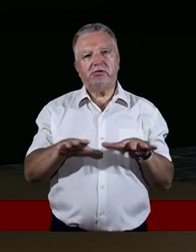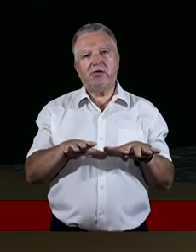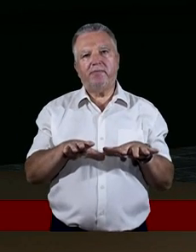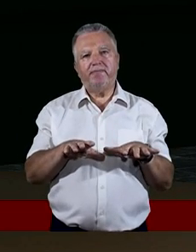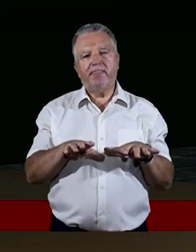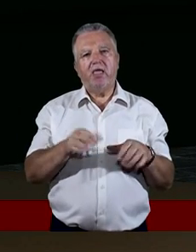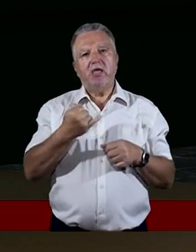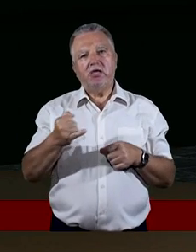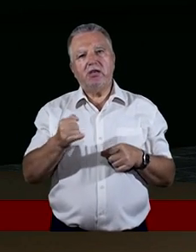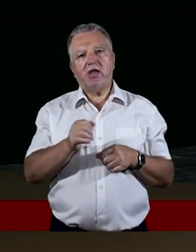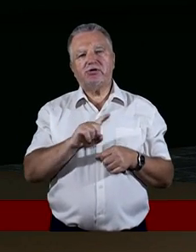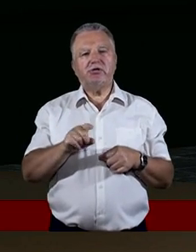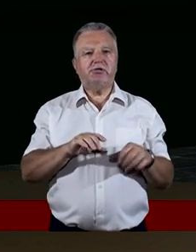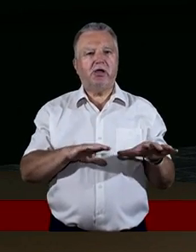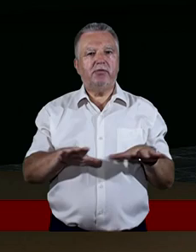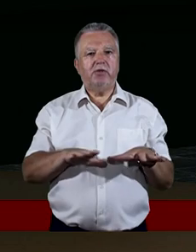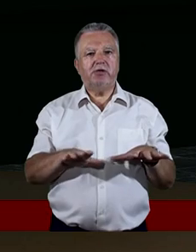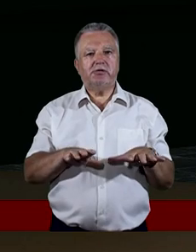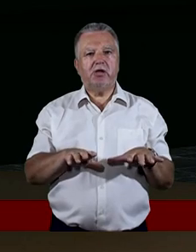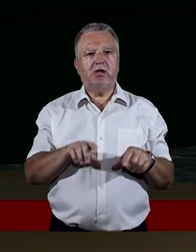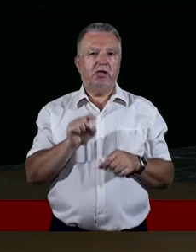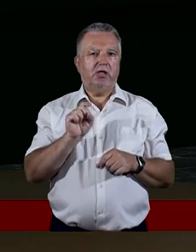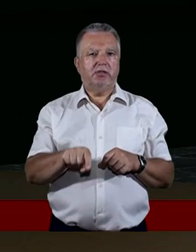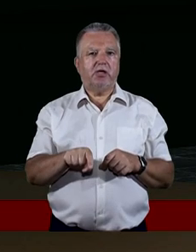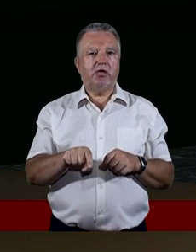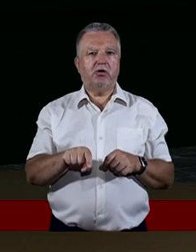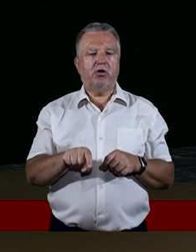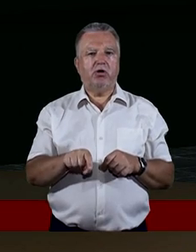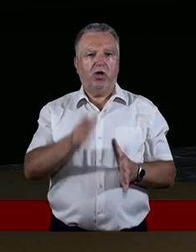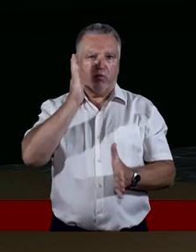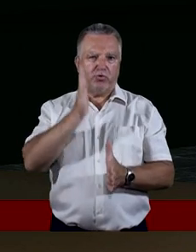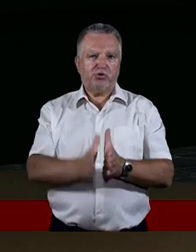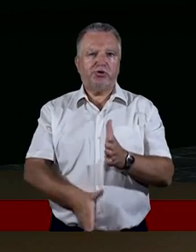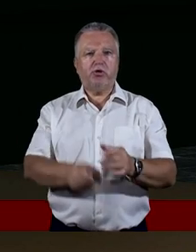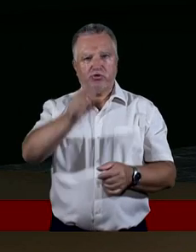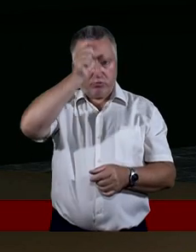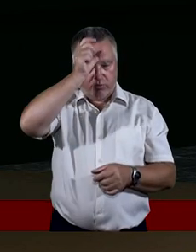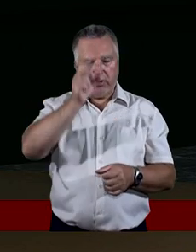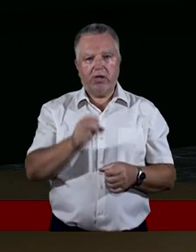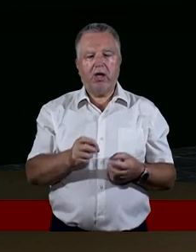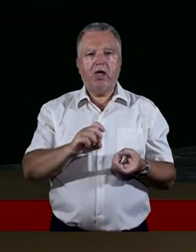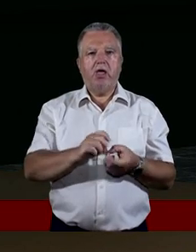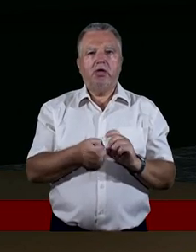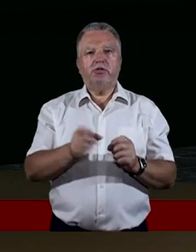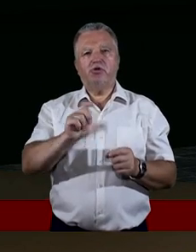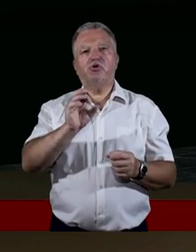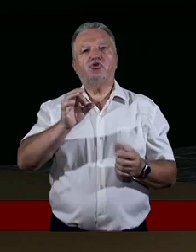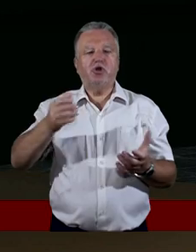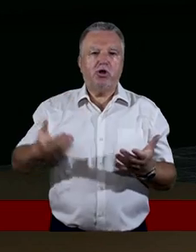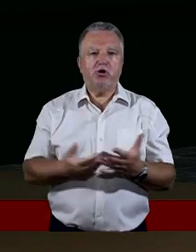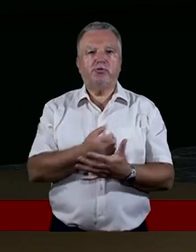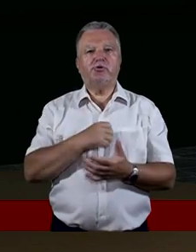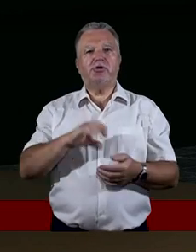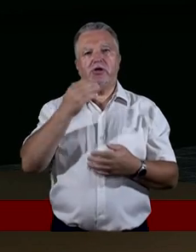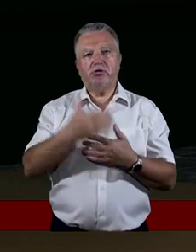Inaczej z pozycji takiego prostego człowieka, kiedy coś się rozpoczyna, coś